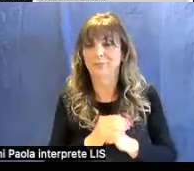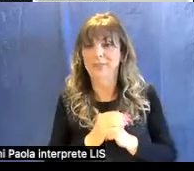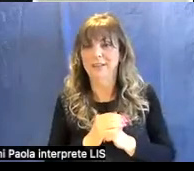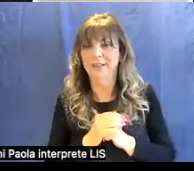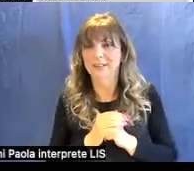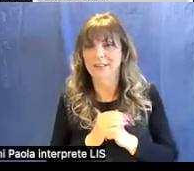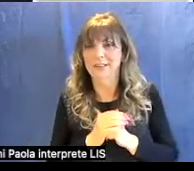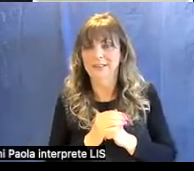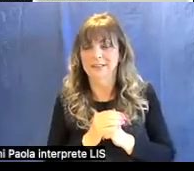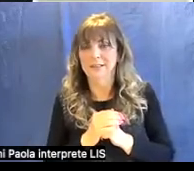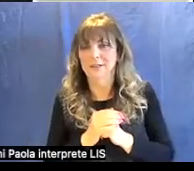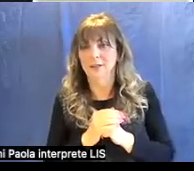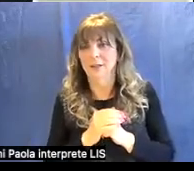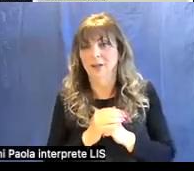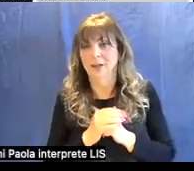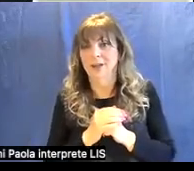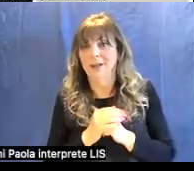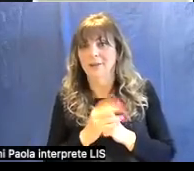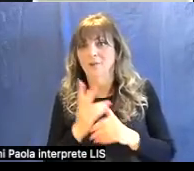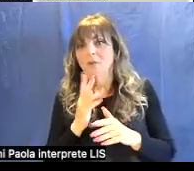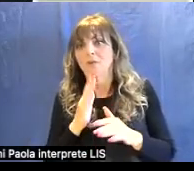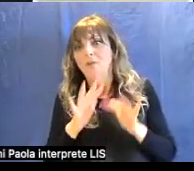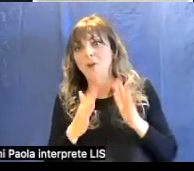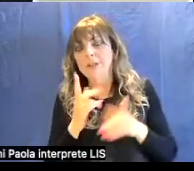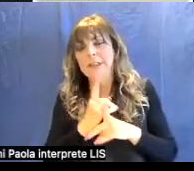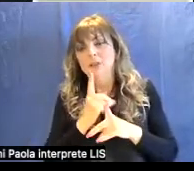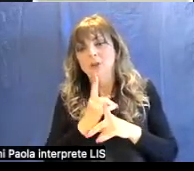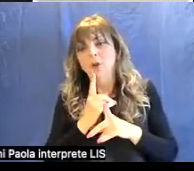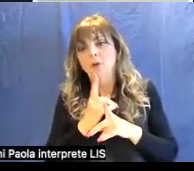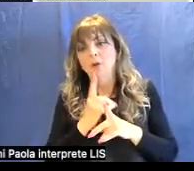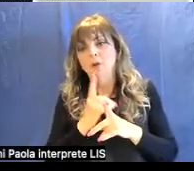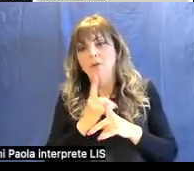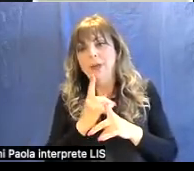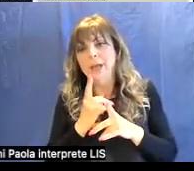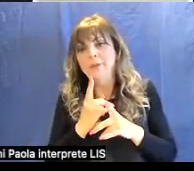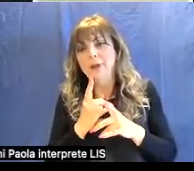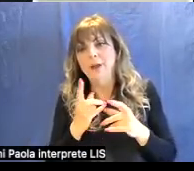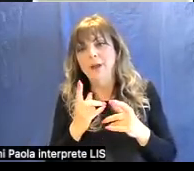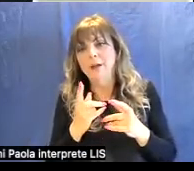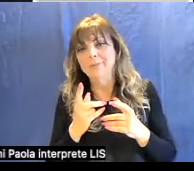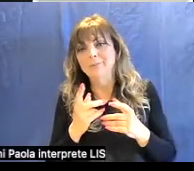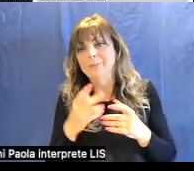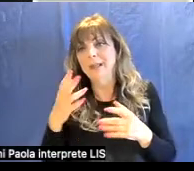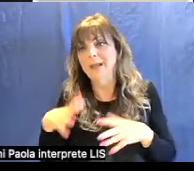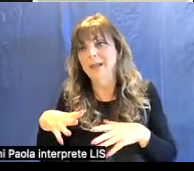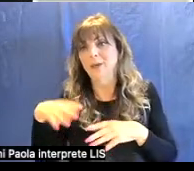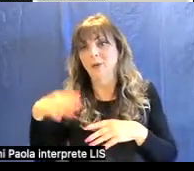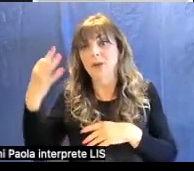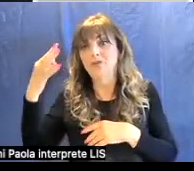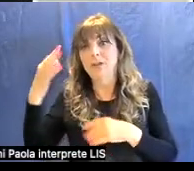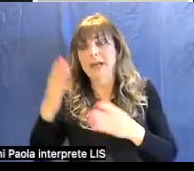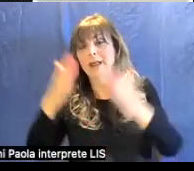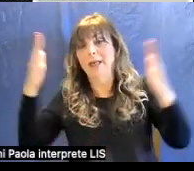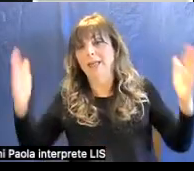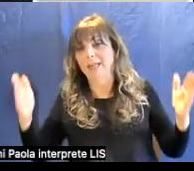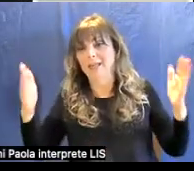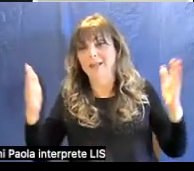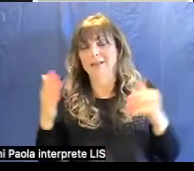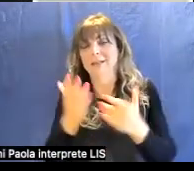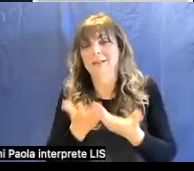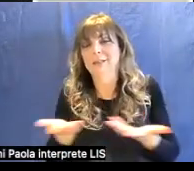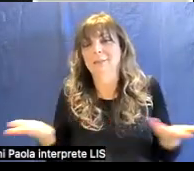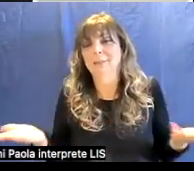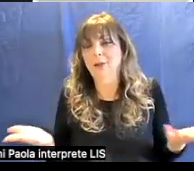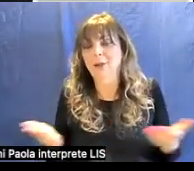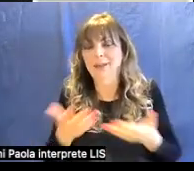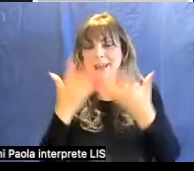probabilmente l'effetto doveva essere un po' meno serrato è più più arioso ecco comunque chiaramente è